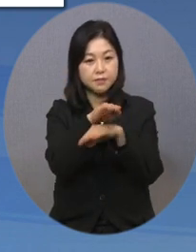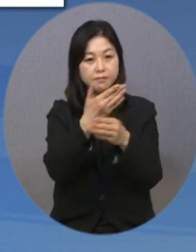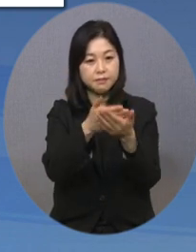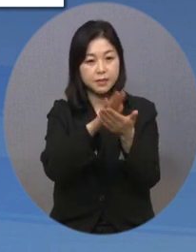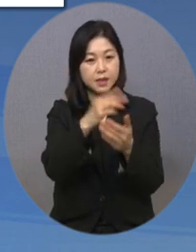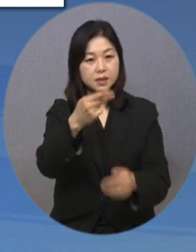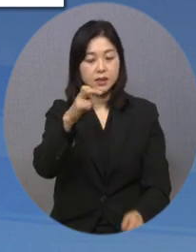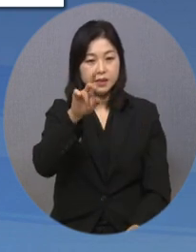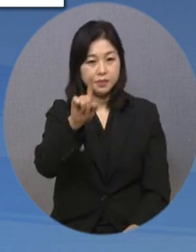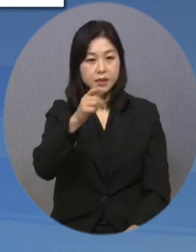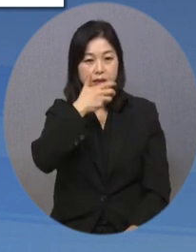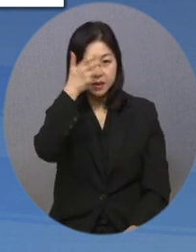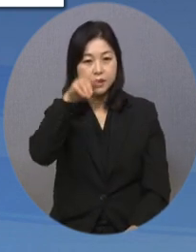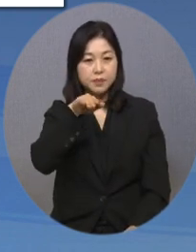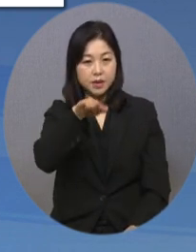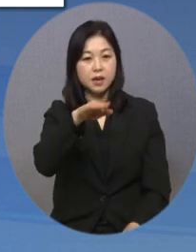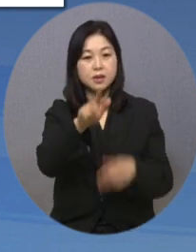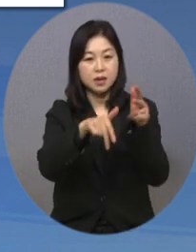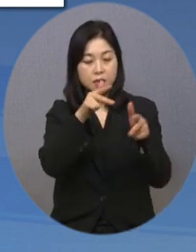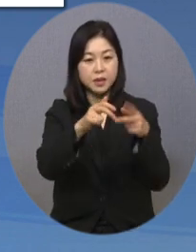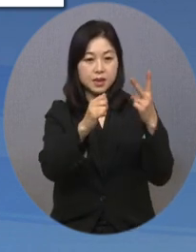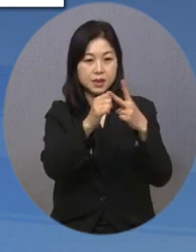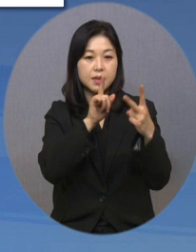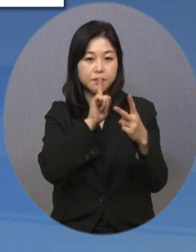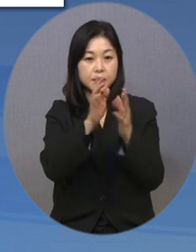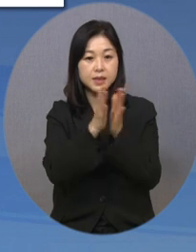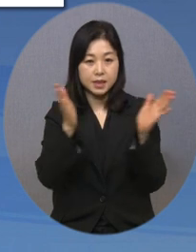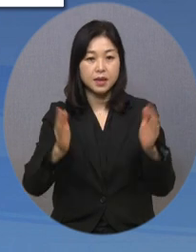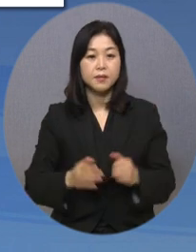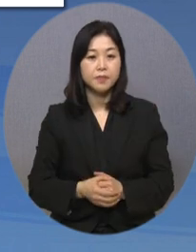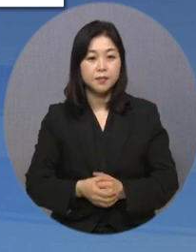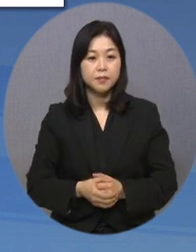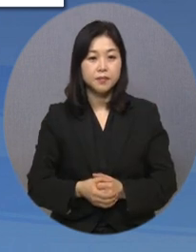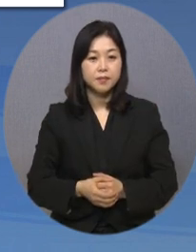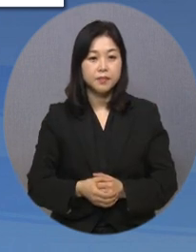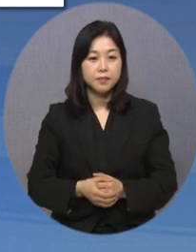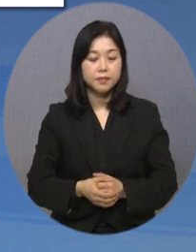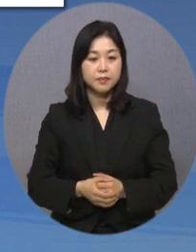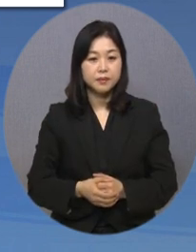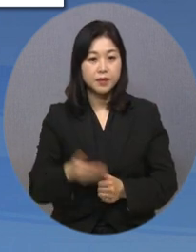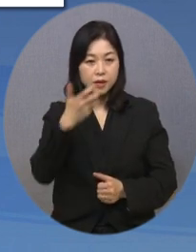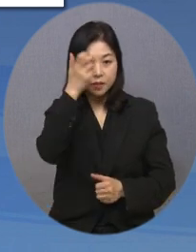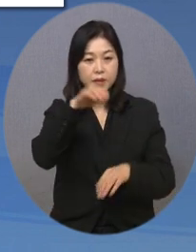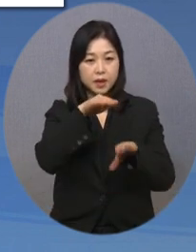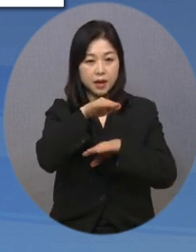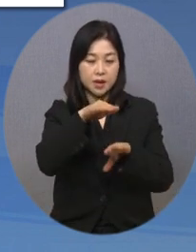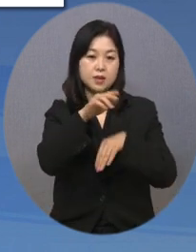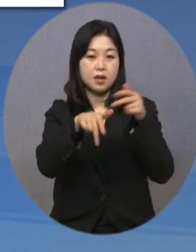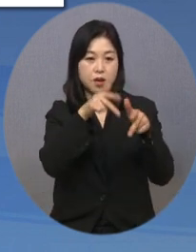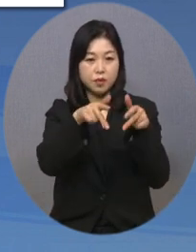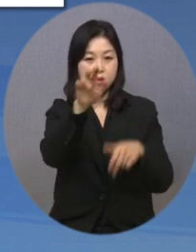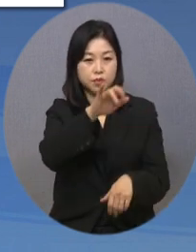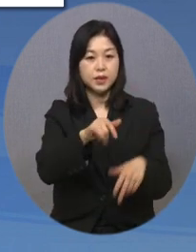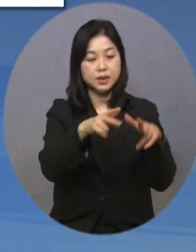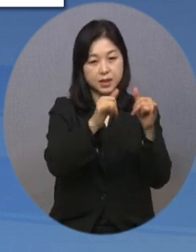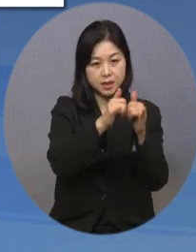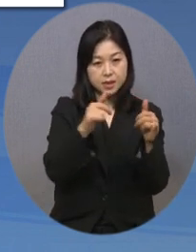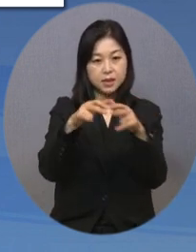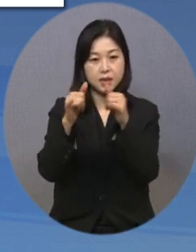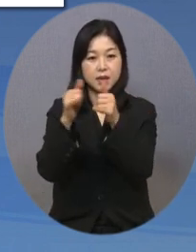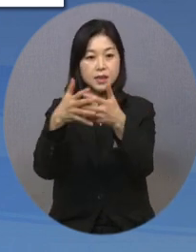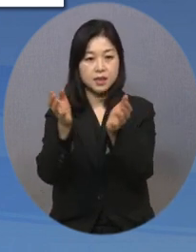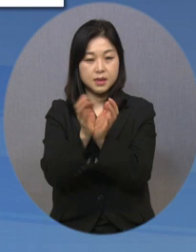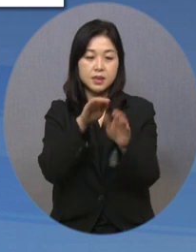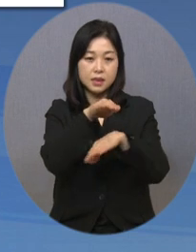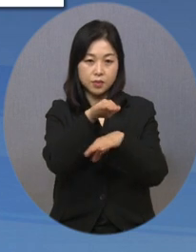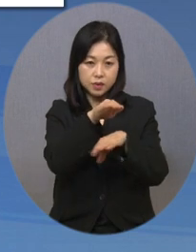드림카 프로젝트가 2차 접수를 시작합니다. 드림카 프로젝트는 전국의 장애인과 장애인단체 자동차